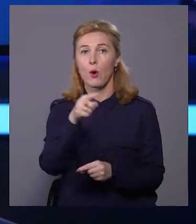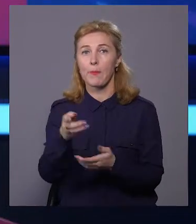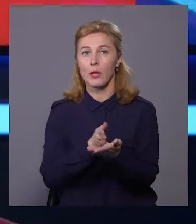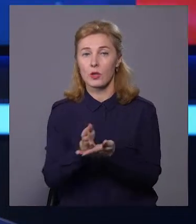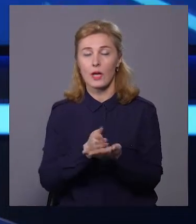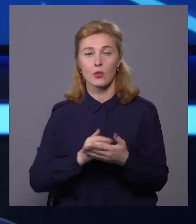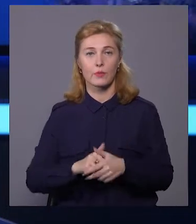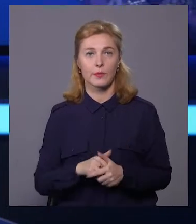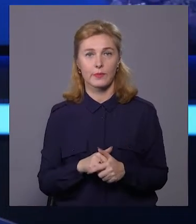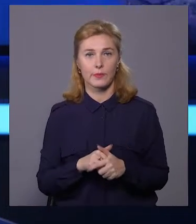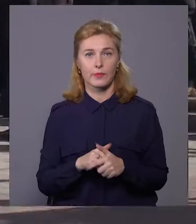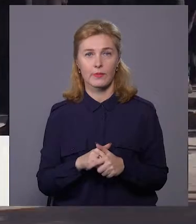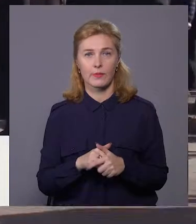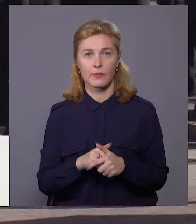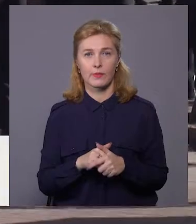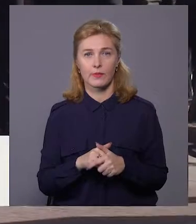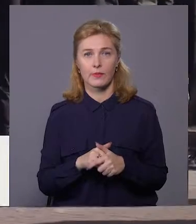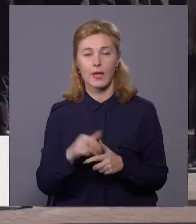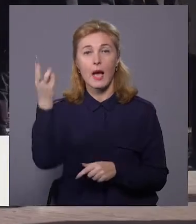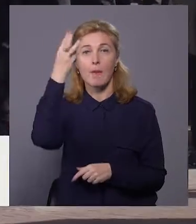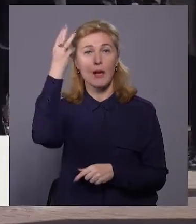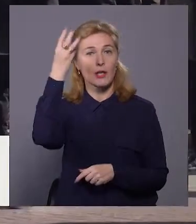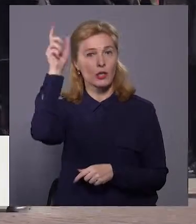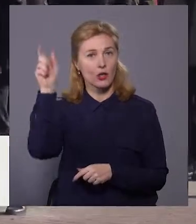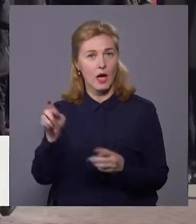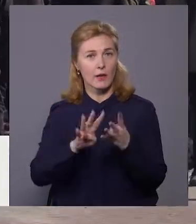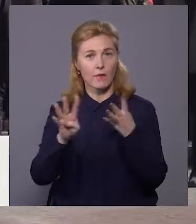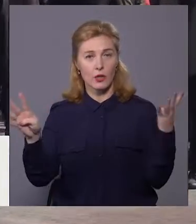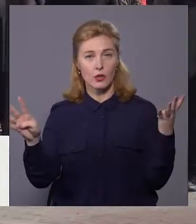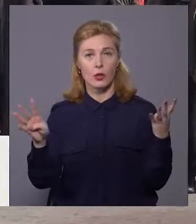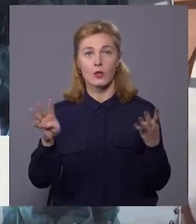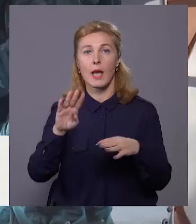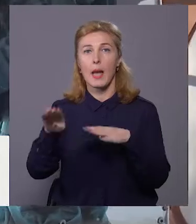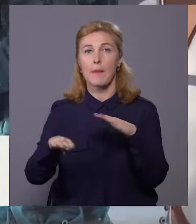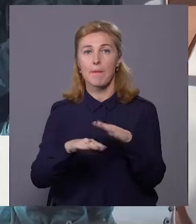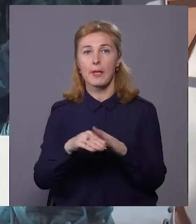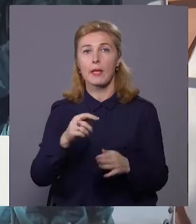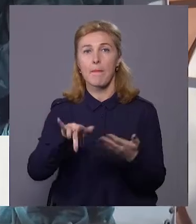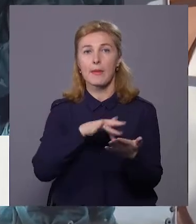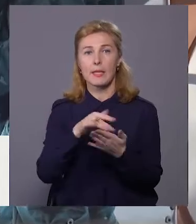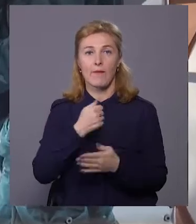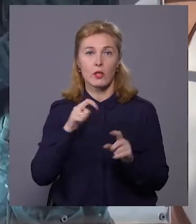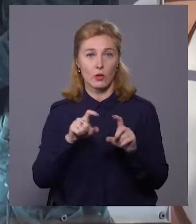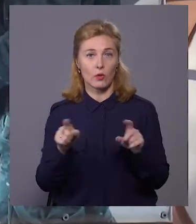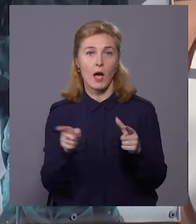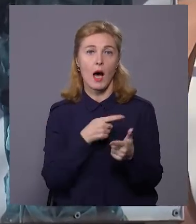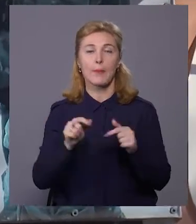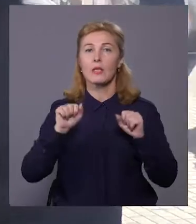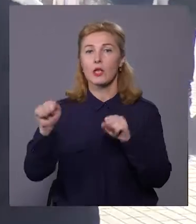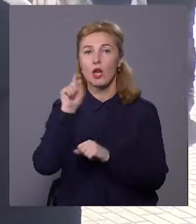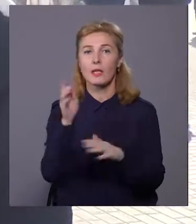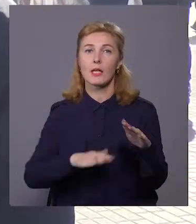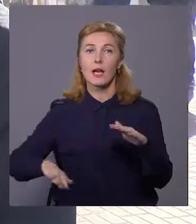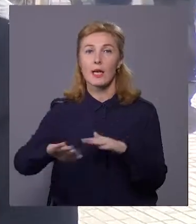Аліна Косарєва. Хмельничани вишукувалися у черги під міським військоматом, аби стати на захист країни.